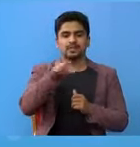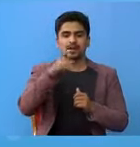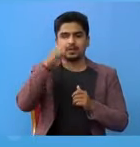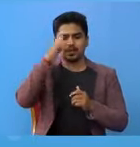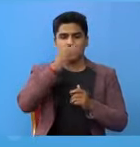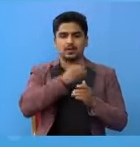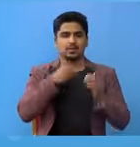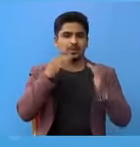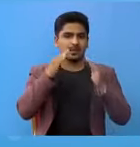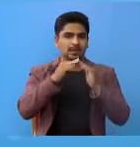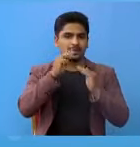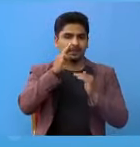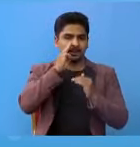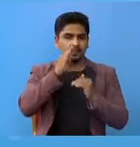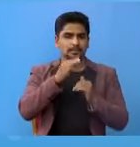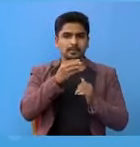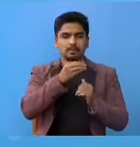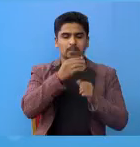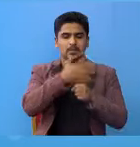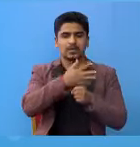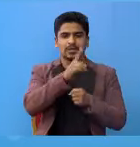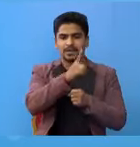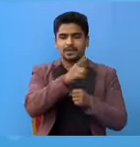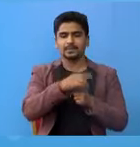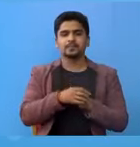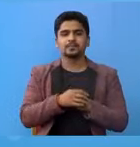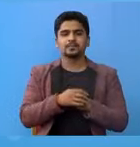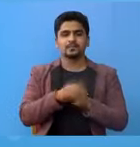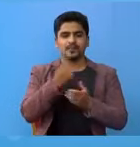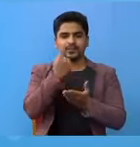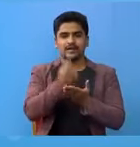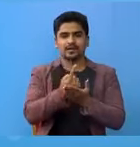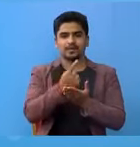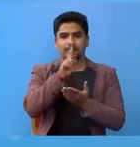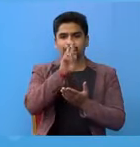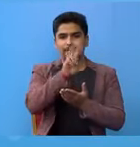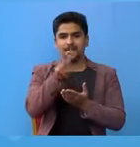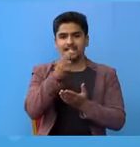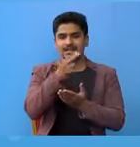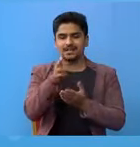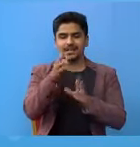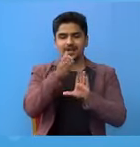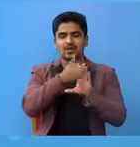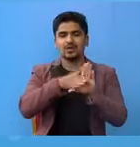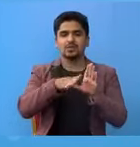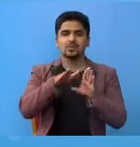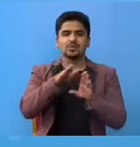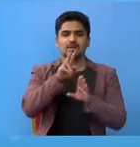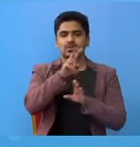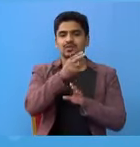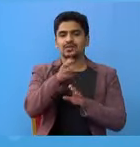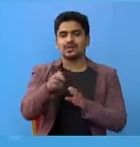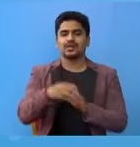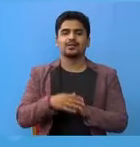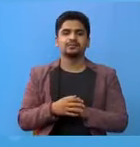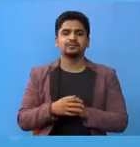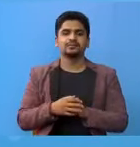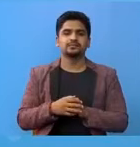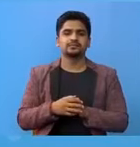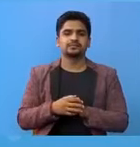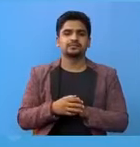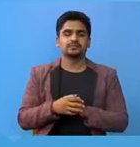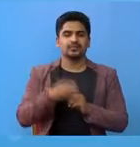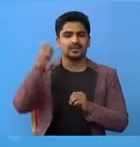प्रहरी अस्पताल प्रयुक्षाला मा बक्तपुर का एक जना, काफणु का बाइस जना र ललीदपुर का दुई जना हुनुँचा।